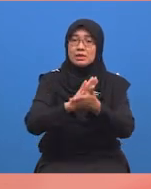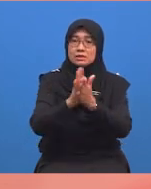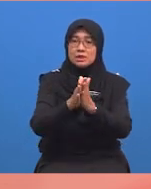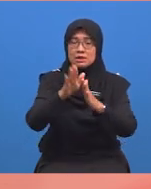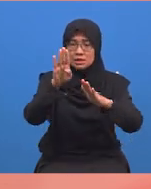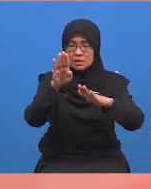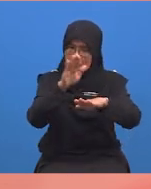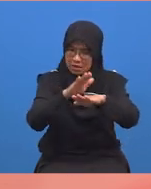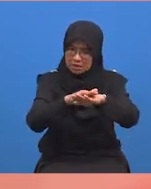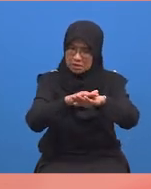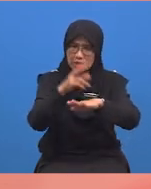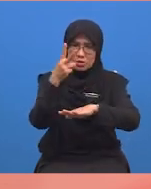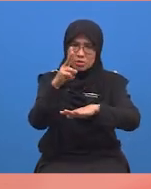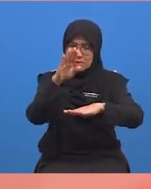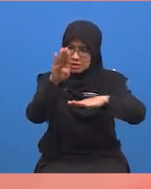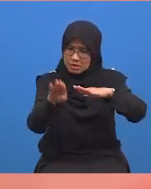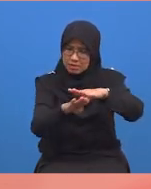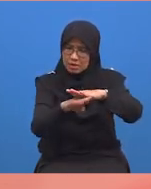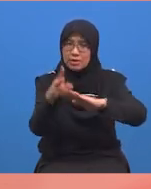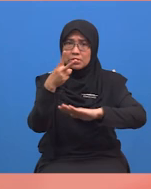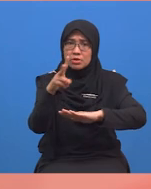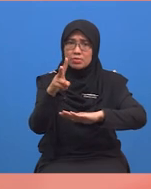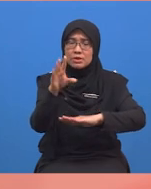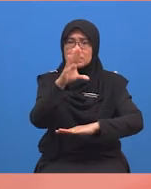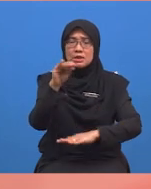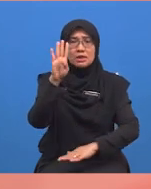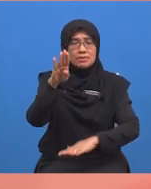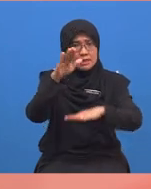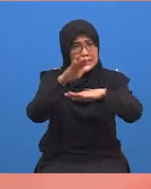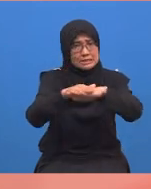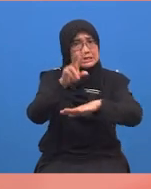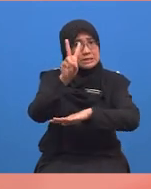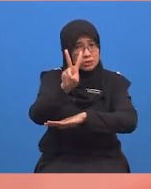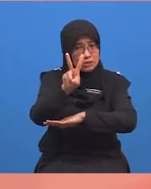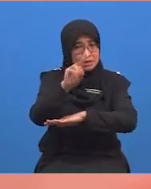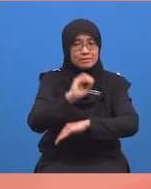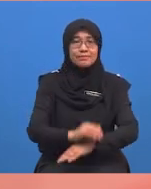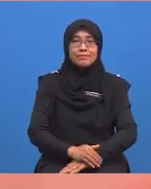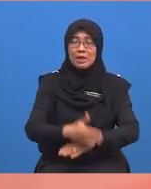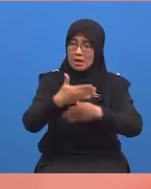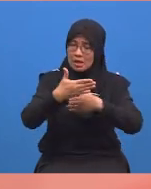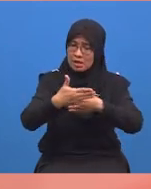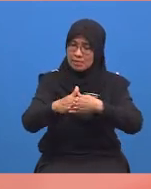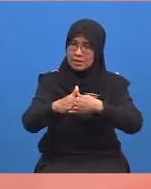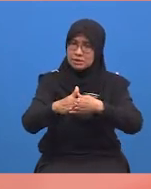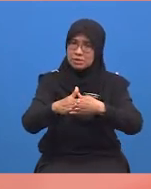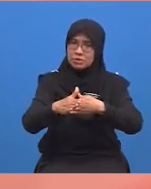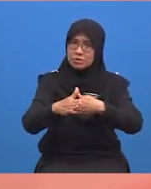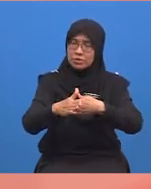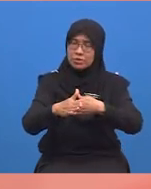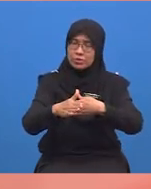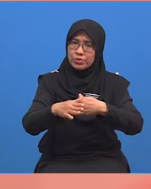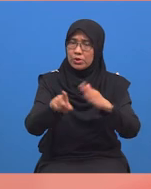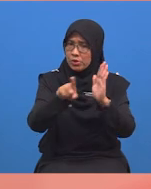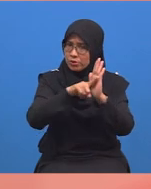kita letak dua belas di bawah dua belas dan empat di atas dua. Kemudian, tolakkan